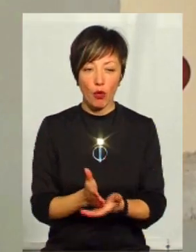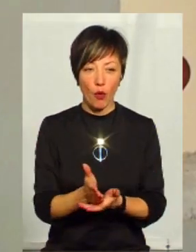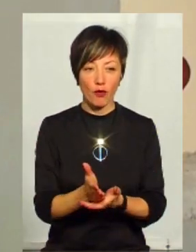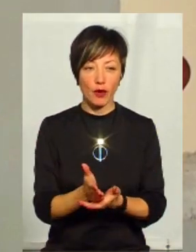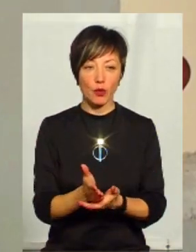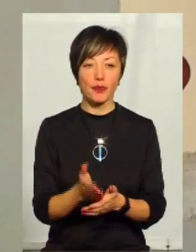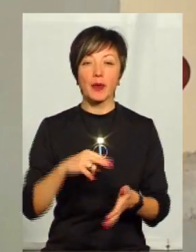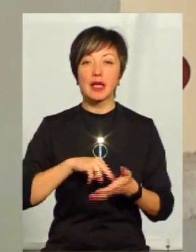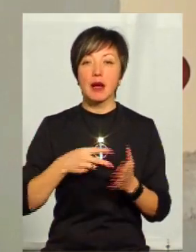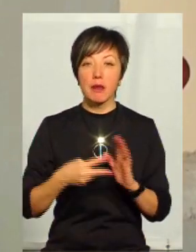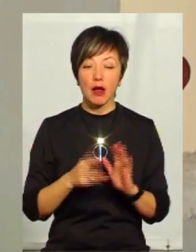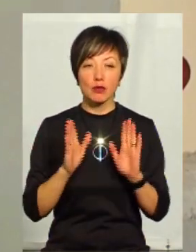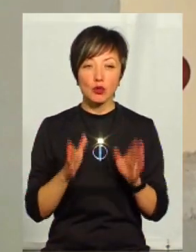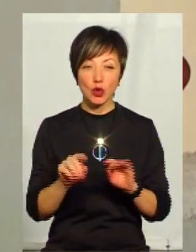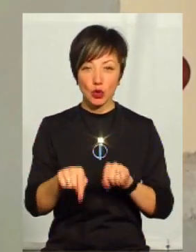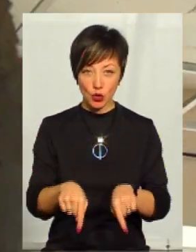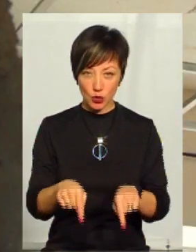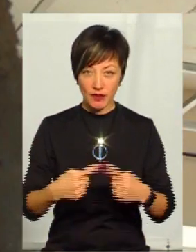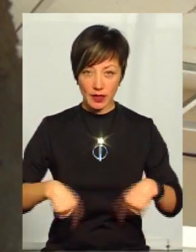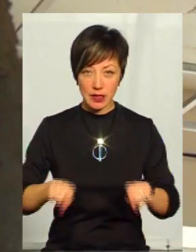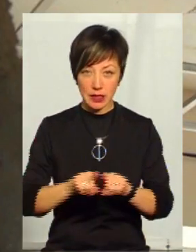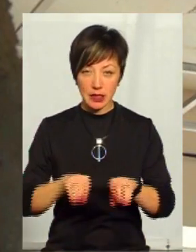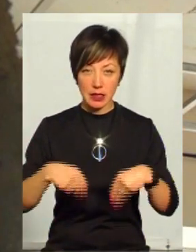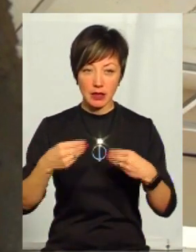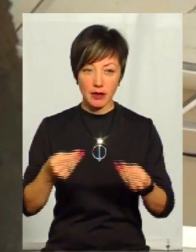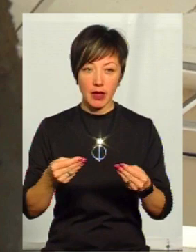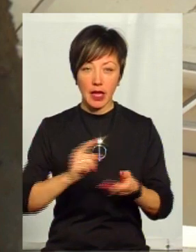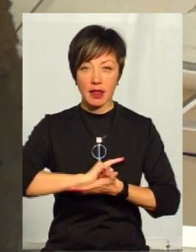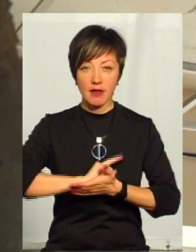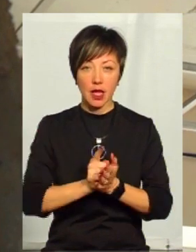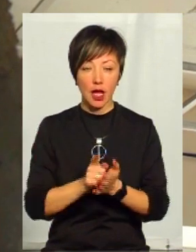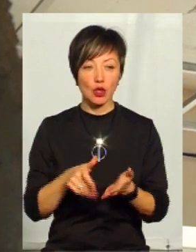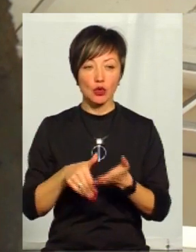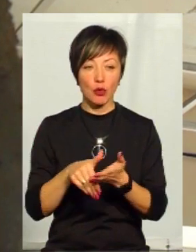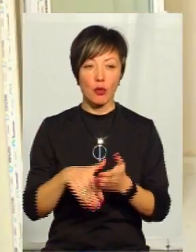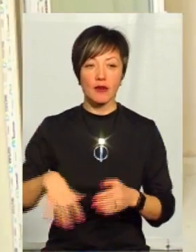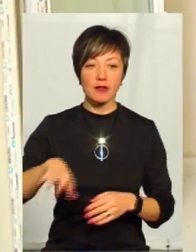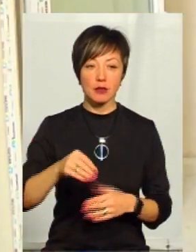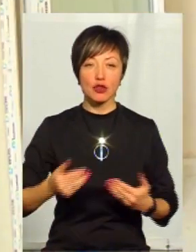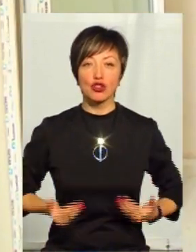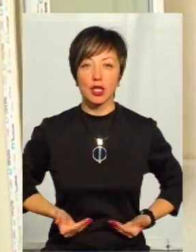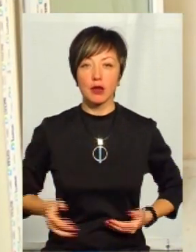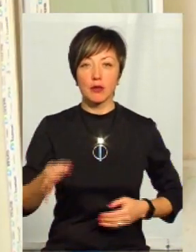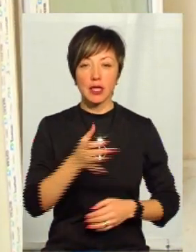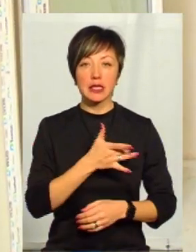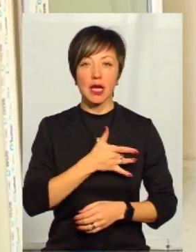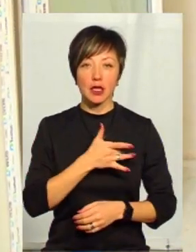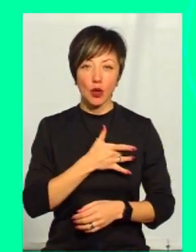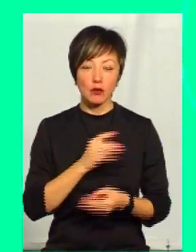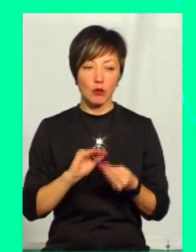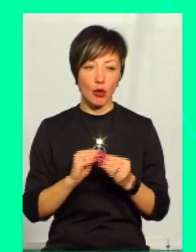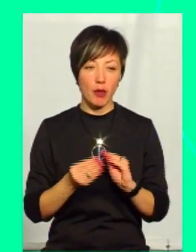планом у цьому приміщенні буде розташоване відділення, де надаватиметься невідкладна допомога всім жителям Хмельниччини з кардіологічними